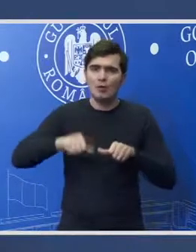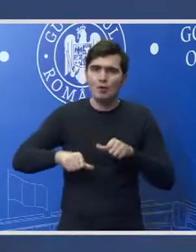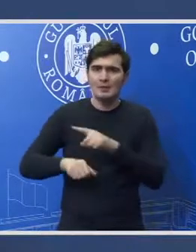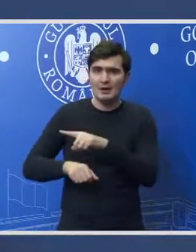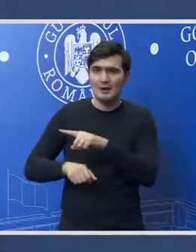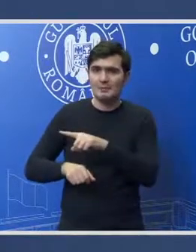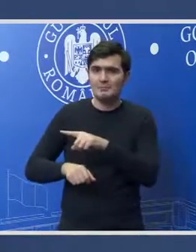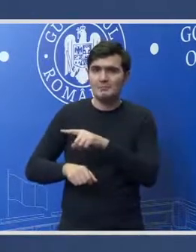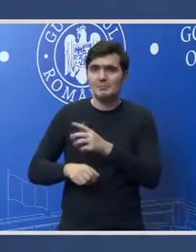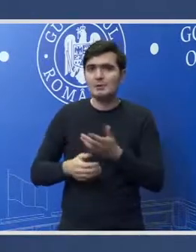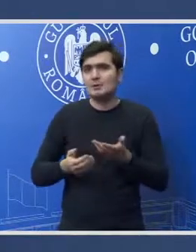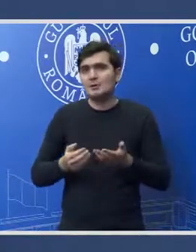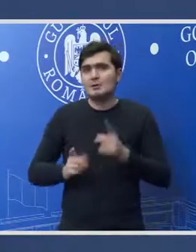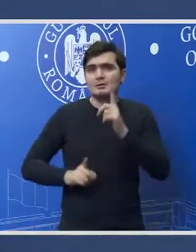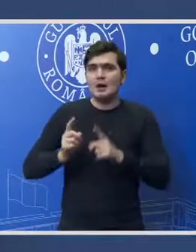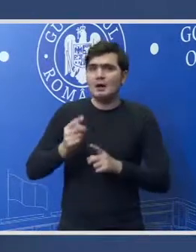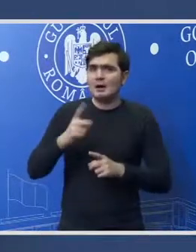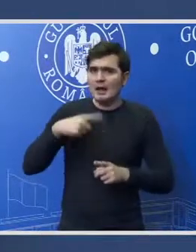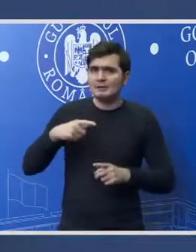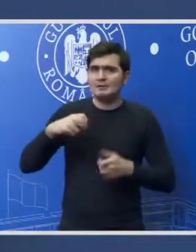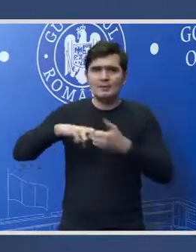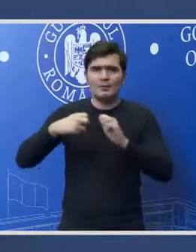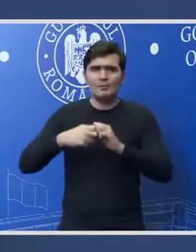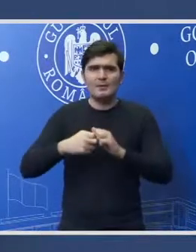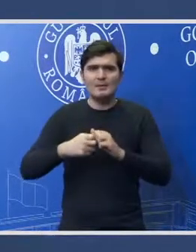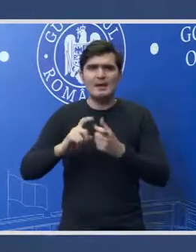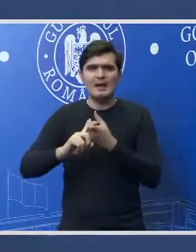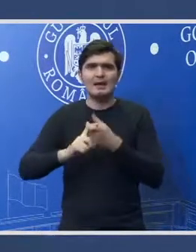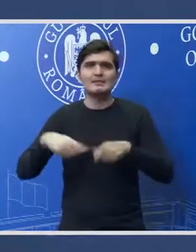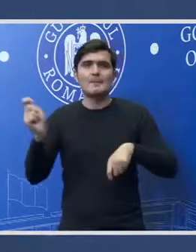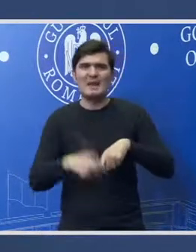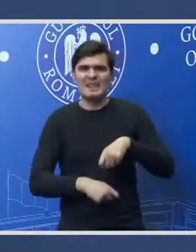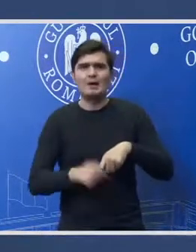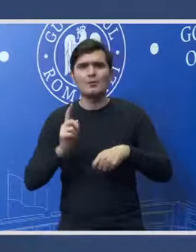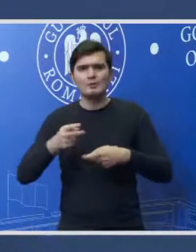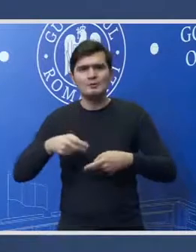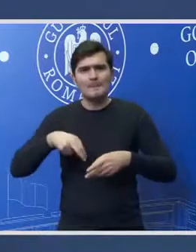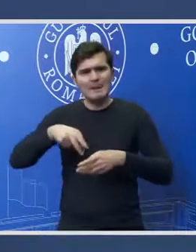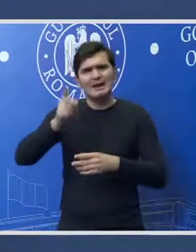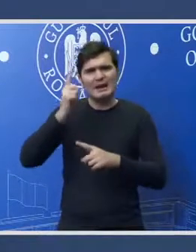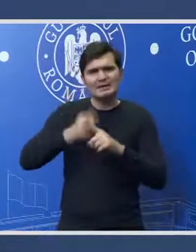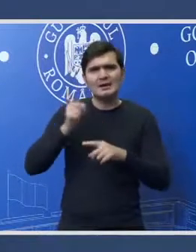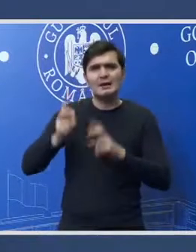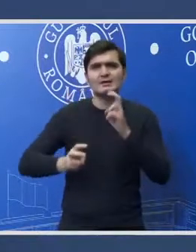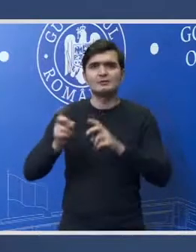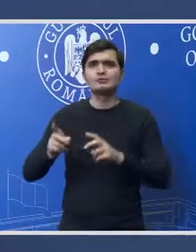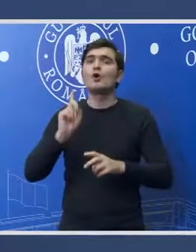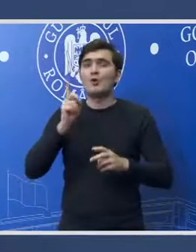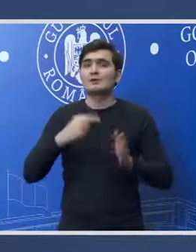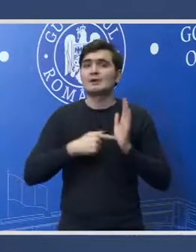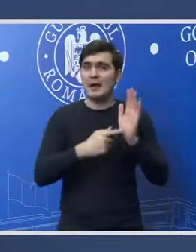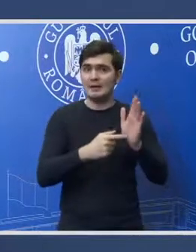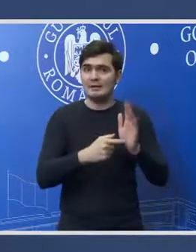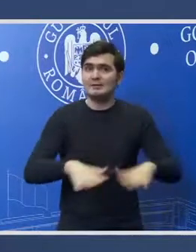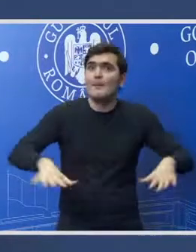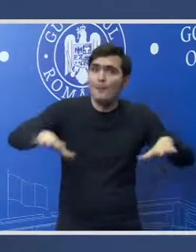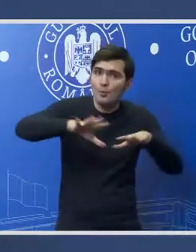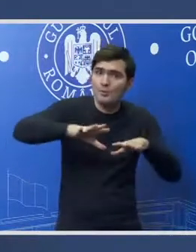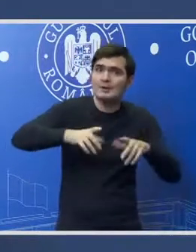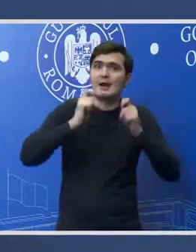există probleme de natură penală ele vor merge exact către instituții respective. Le veți face publice în următoarea perioadă?